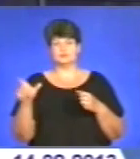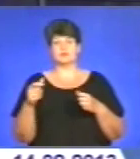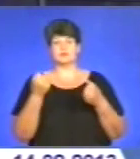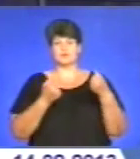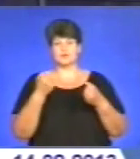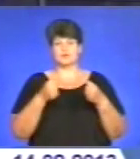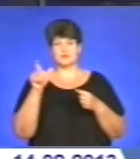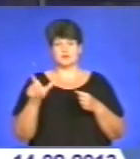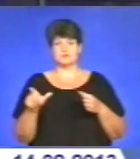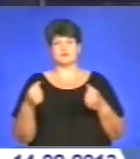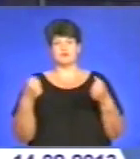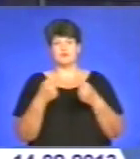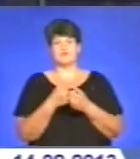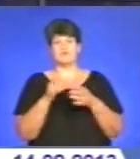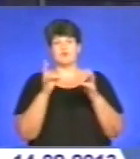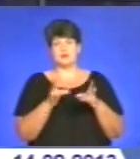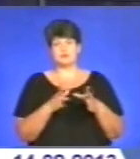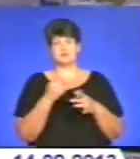Одного постраждалого забрала швидка.